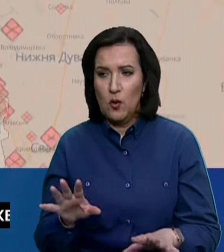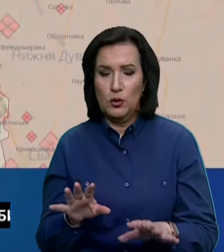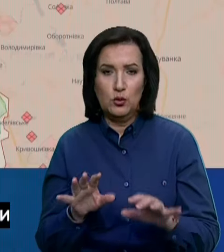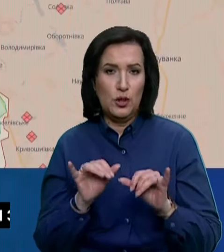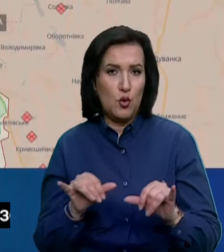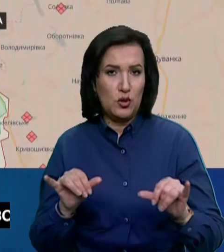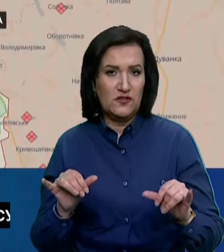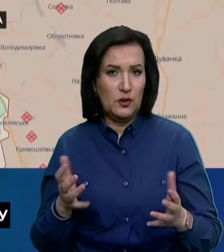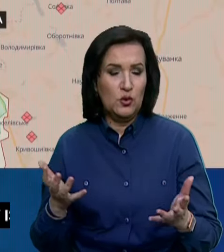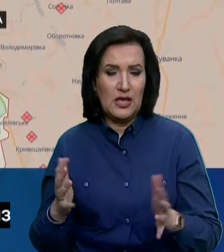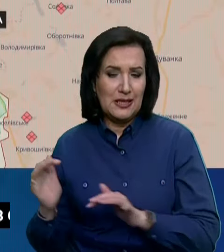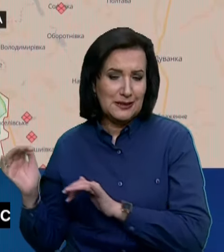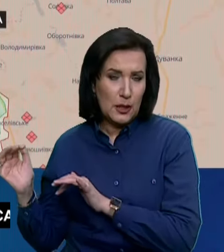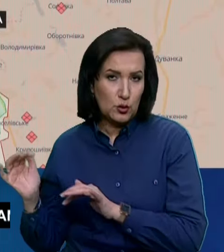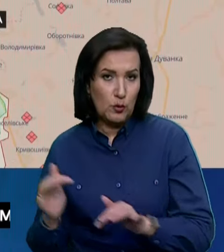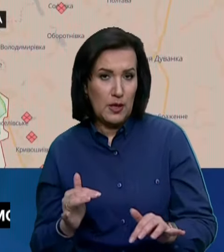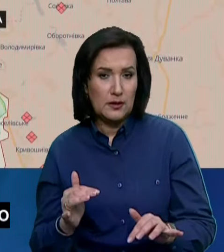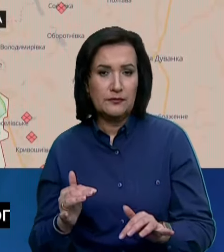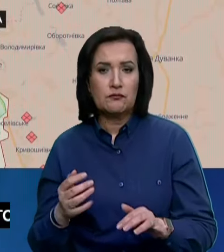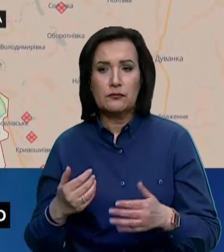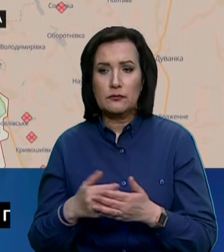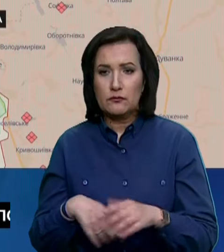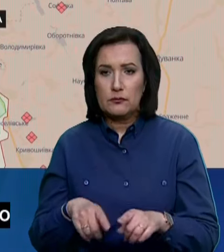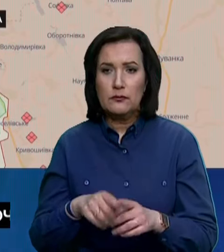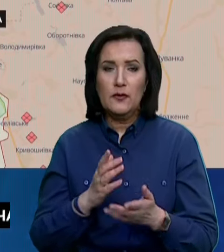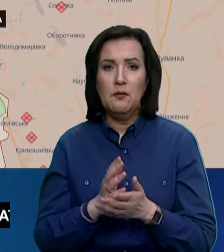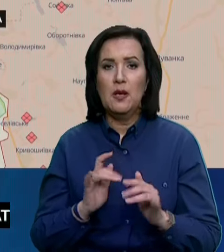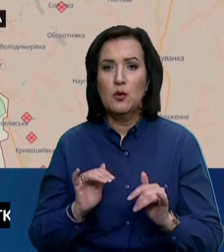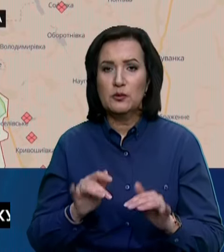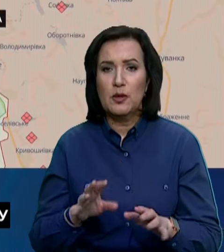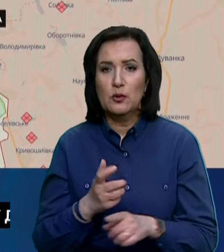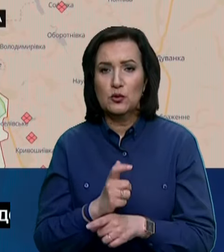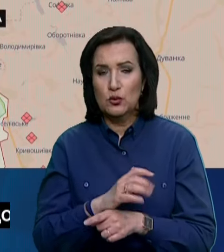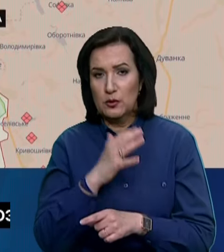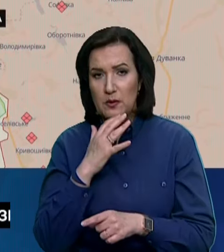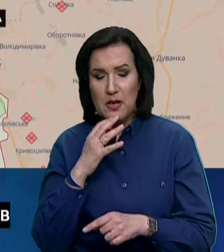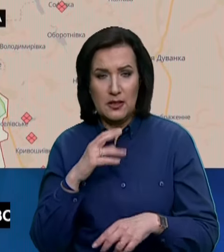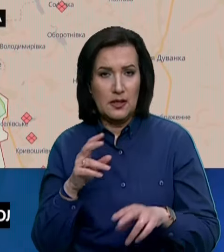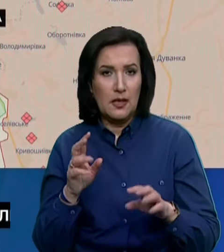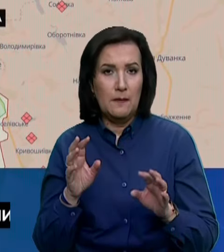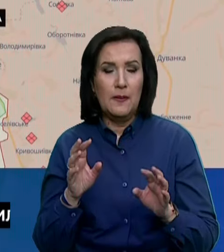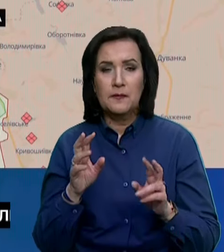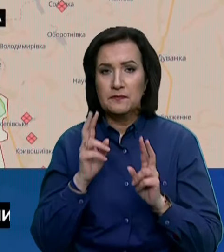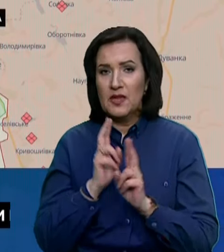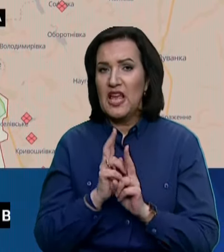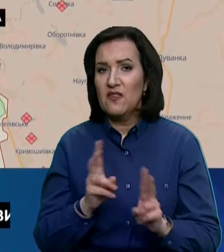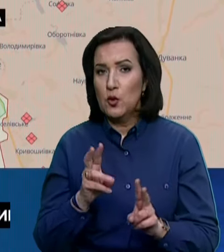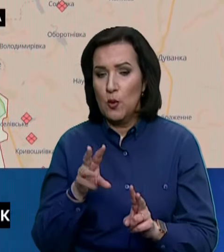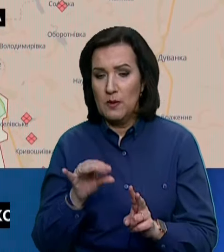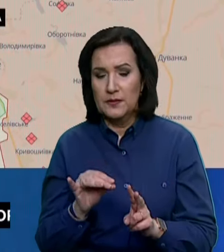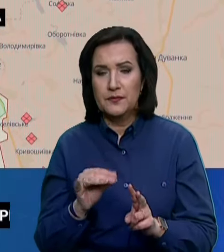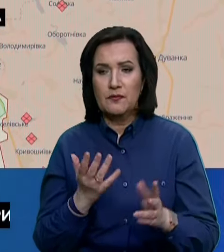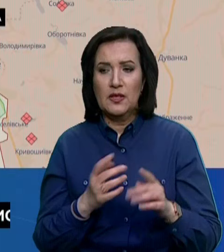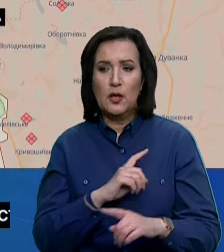розвинути якісь наступальні дії. Тут, знову-таки, ми маємо справу з дуже багатьма невідомими. Якщо, скажімо,